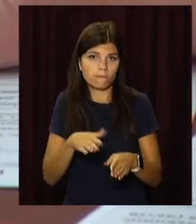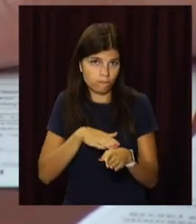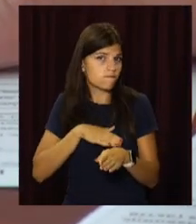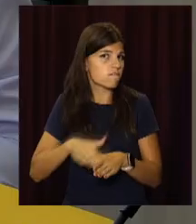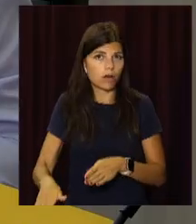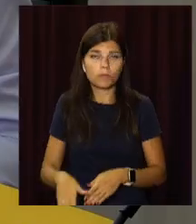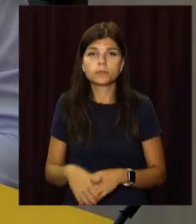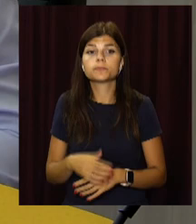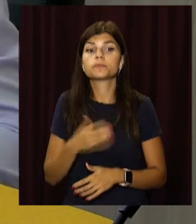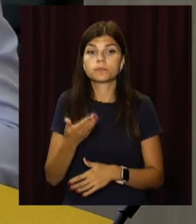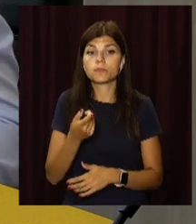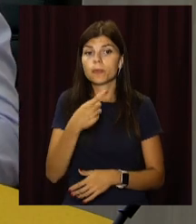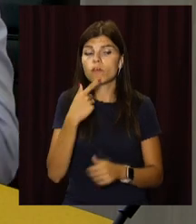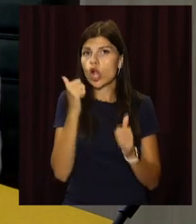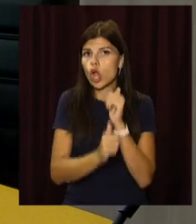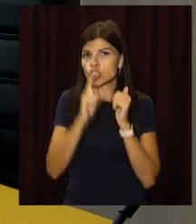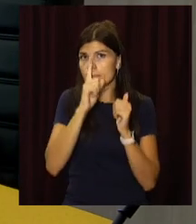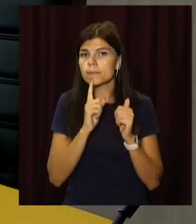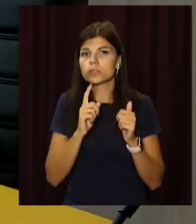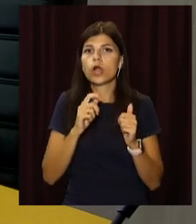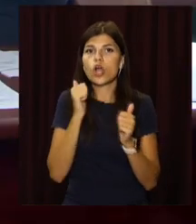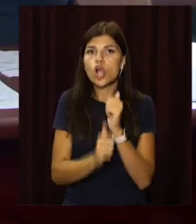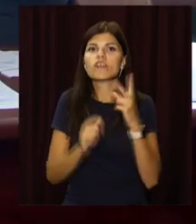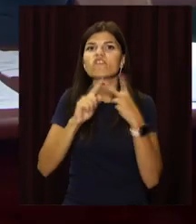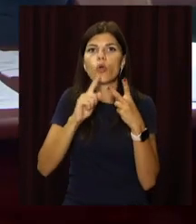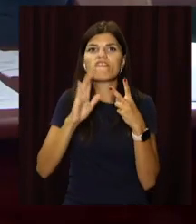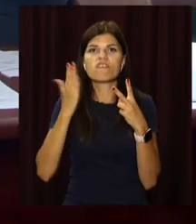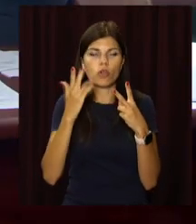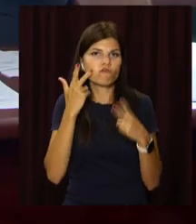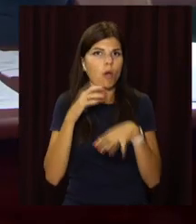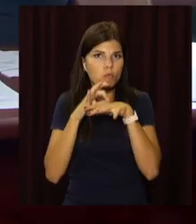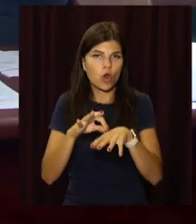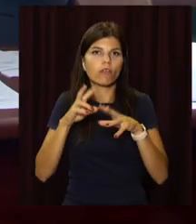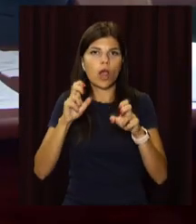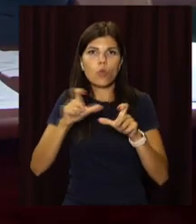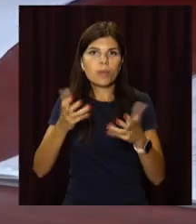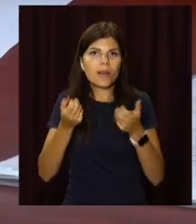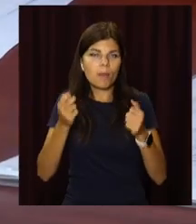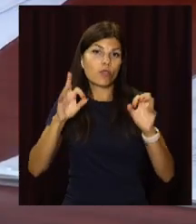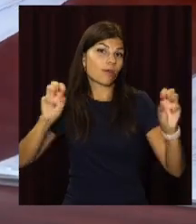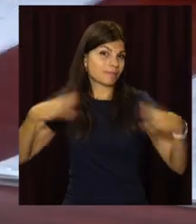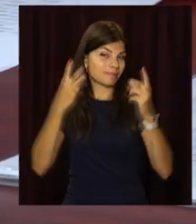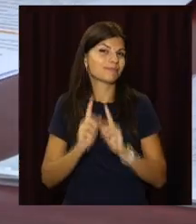Кам'янського проводить щомісяця, у кожен другий вівторок. Ірада Кімова, Максим Олещенко, Open News, Толканал відкритий.